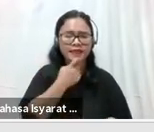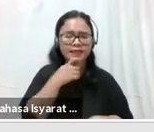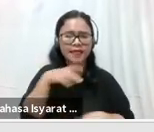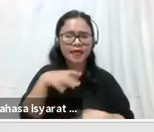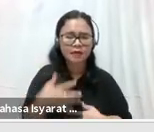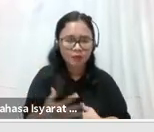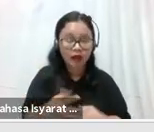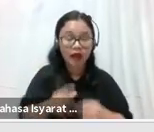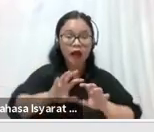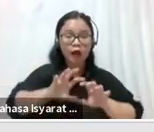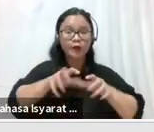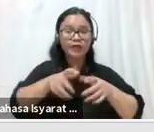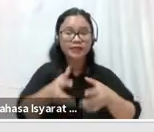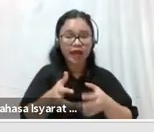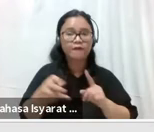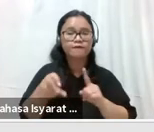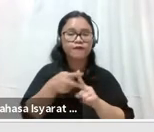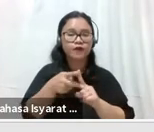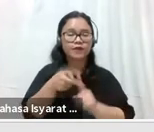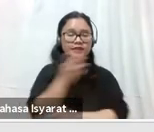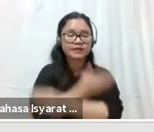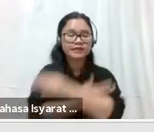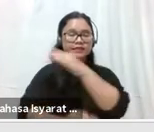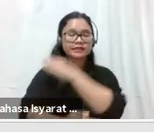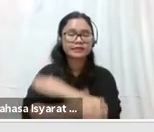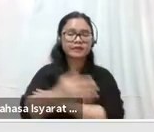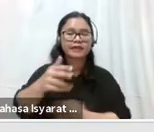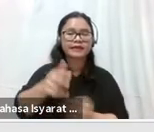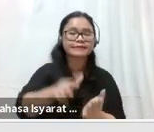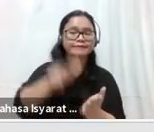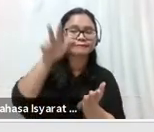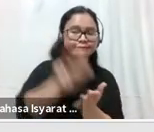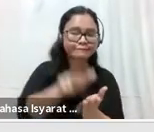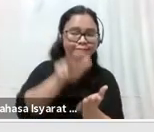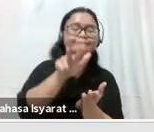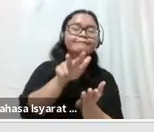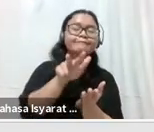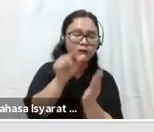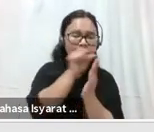pengukuhan anggota formasi disabilitas